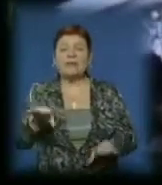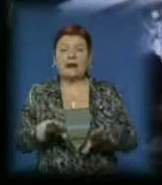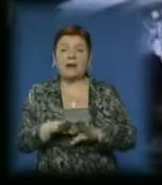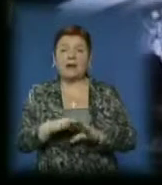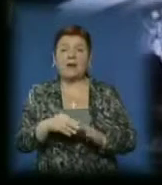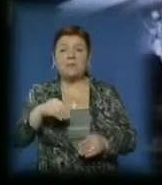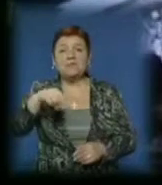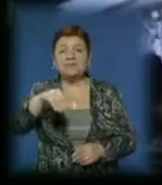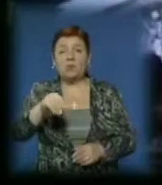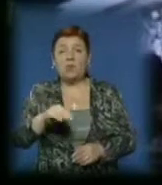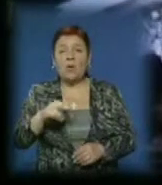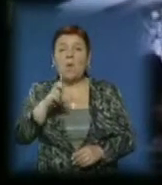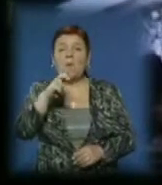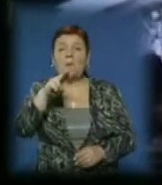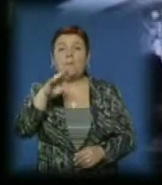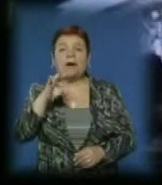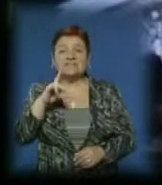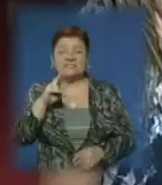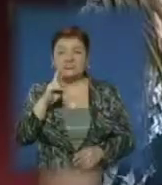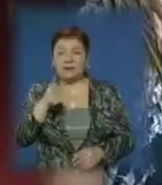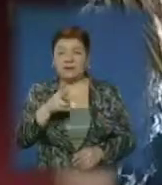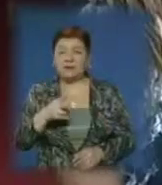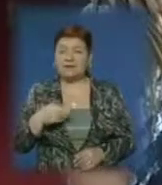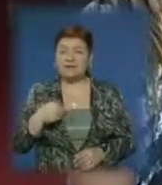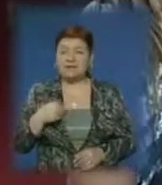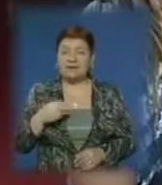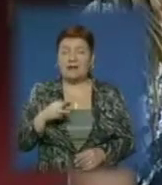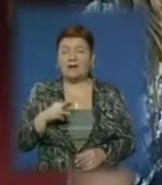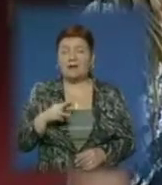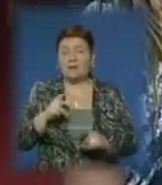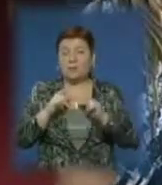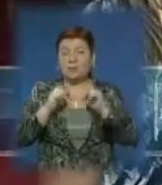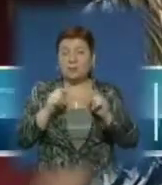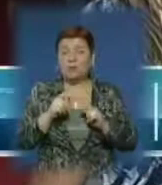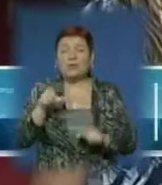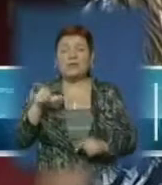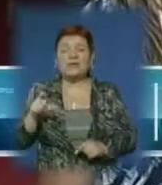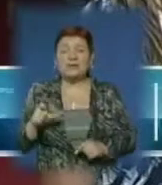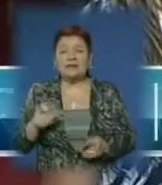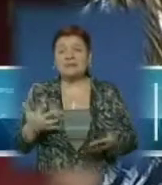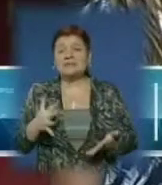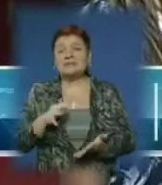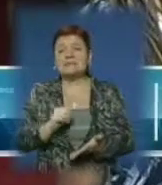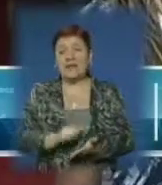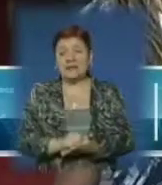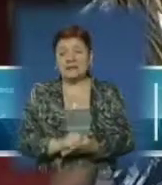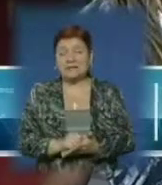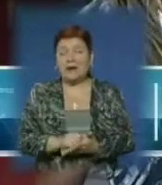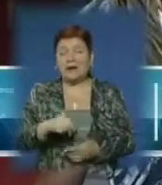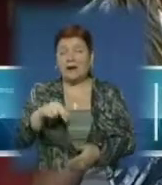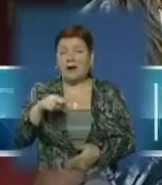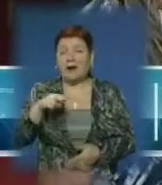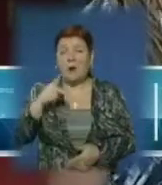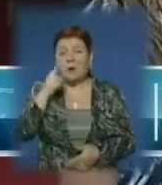на піску під назвою «Пасічник». Це був подарунок на юбілей. Я людина, яка все життя займається басікою,